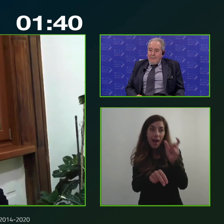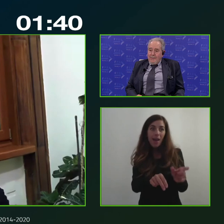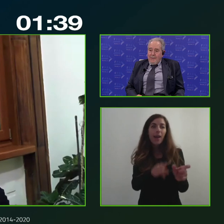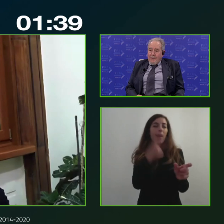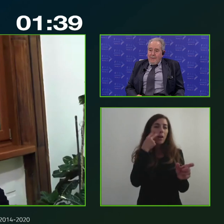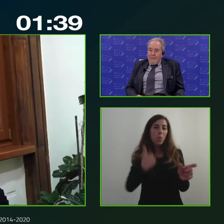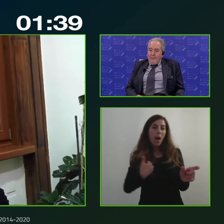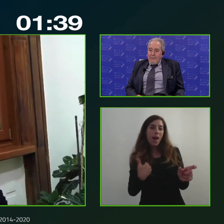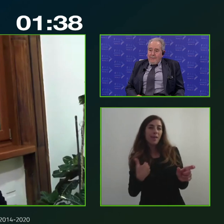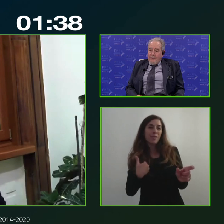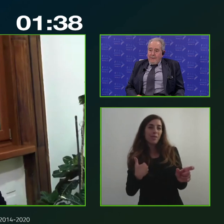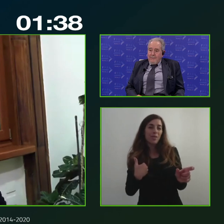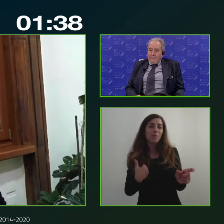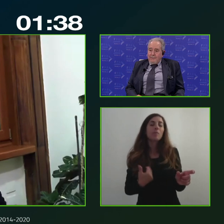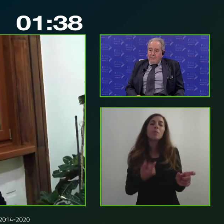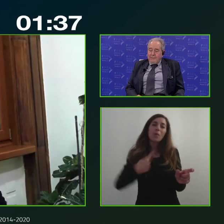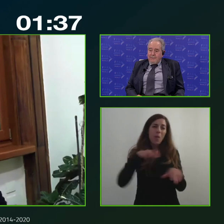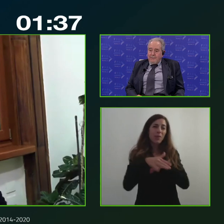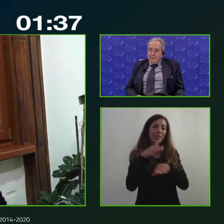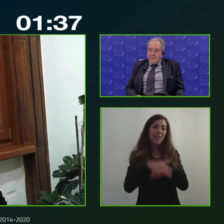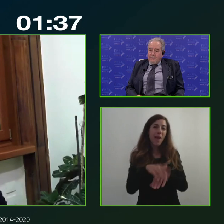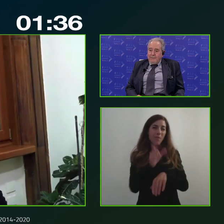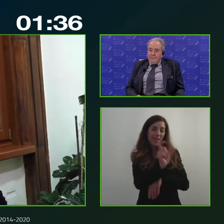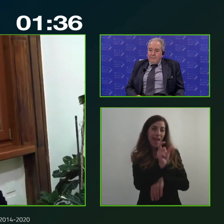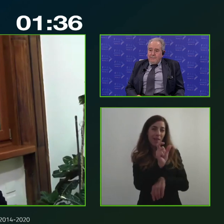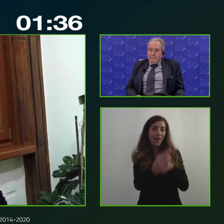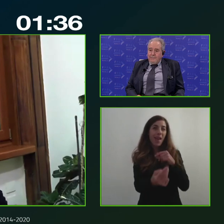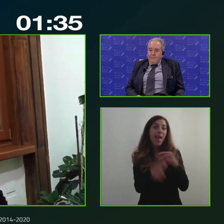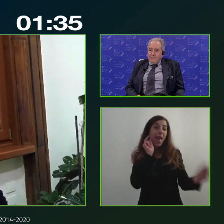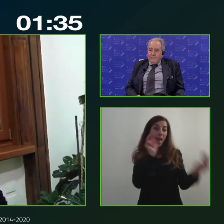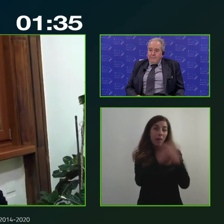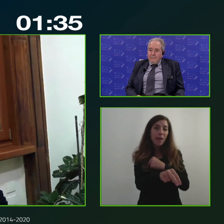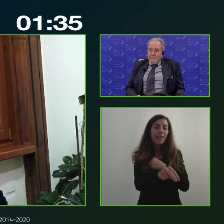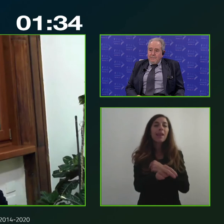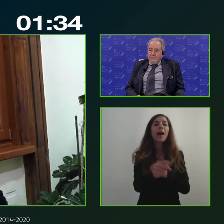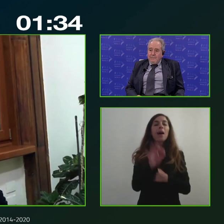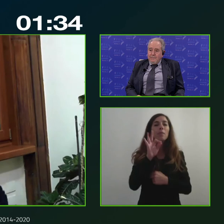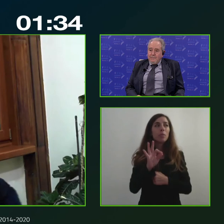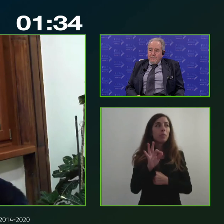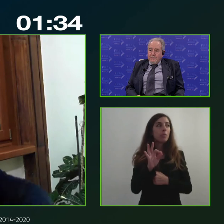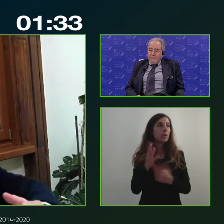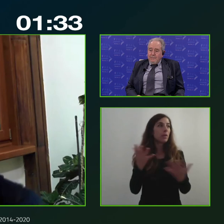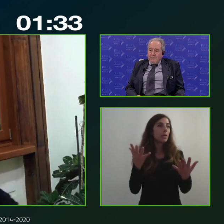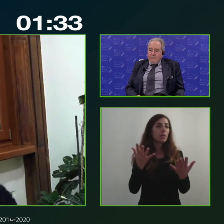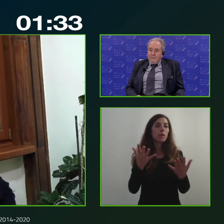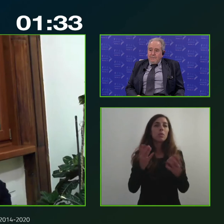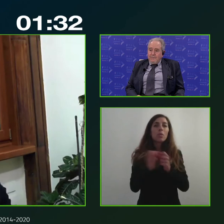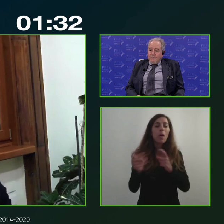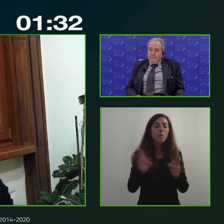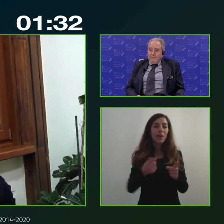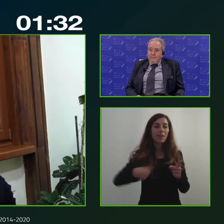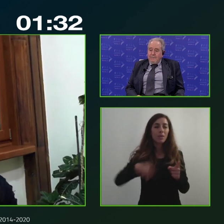diciamo che utilizziamo questo termine nel momento in cui abbiamo diciamo ci siamo avviati nel